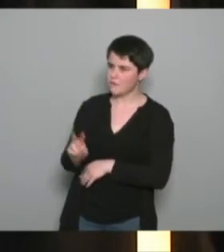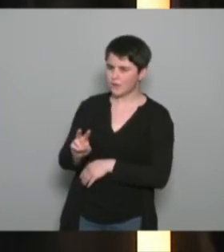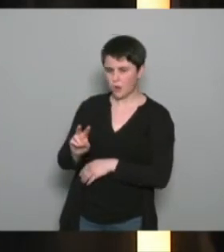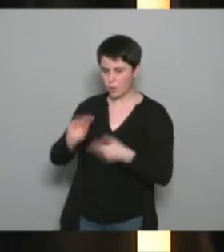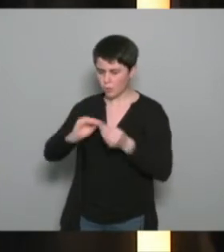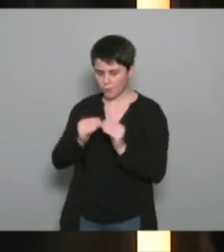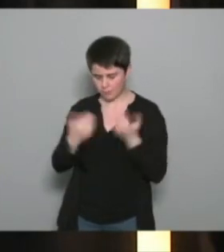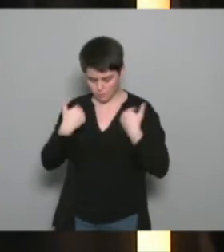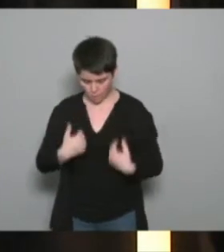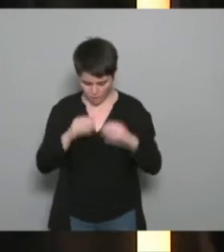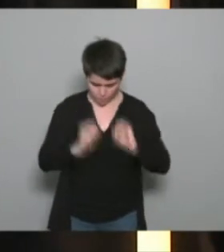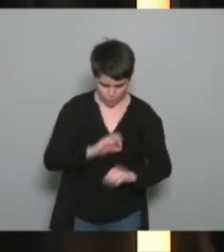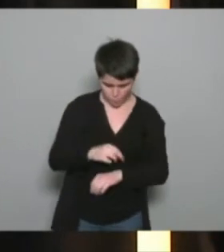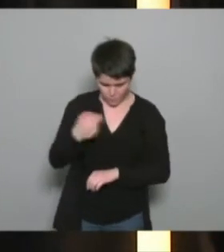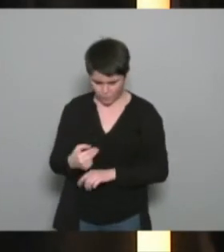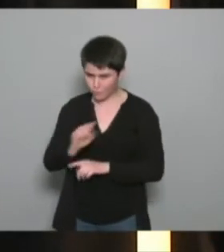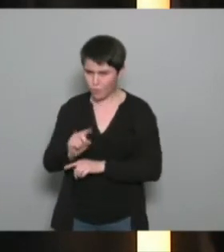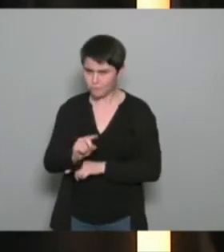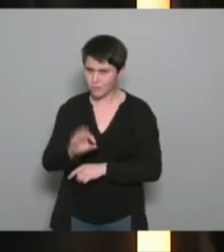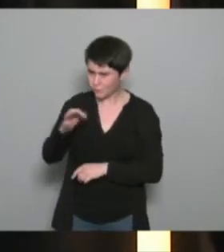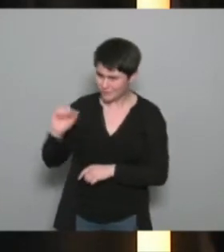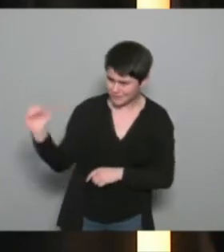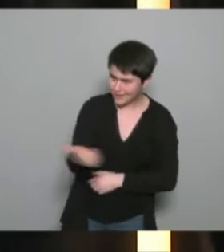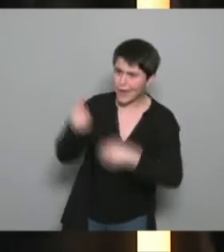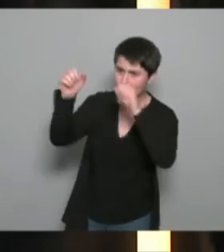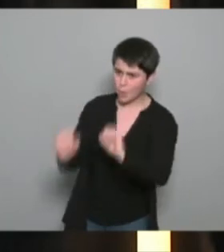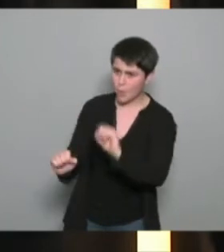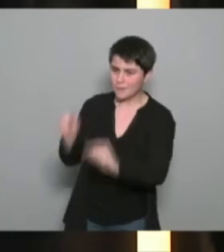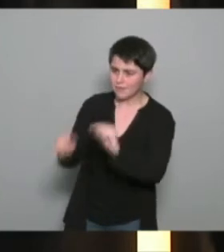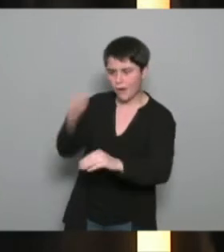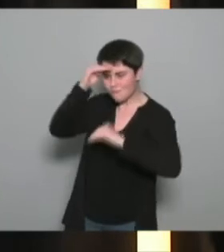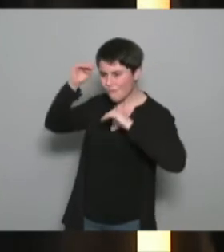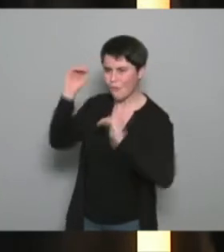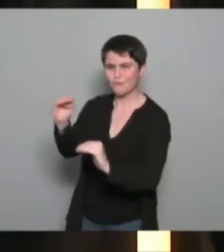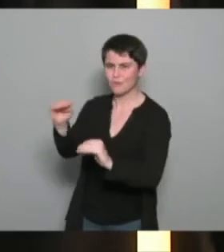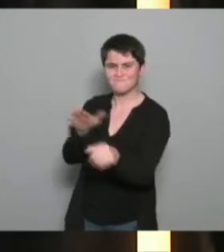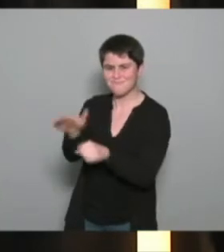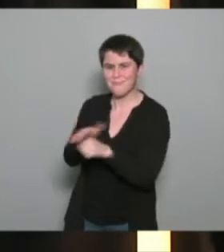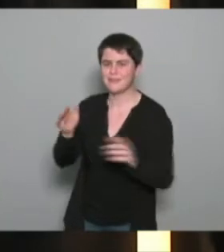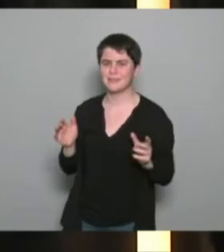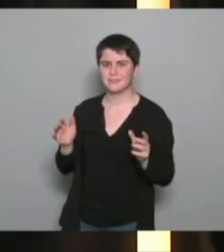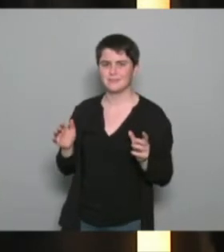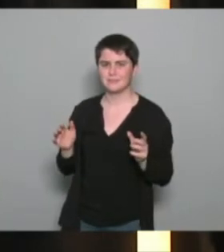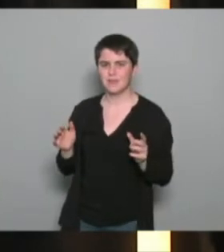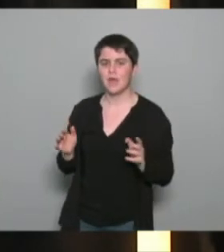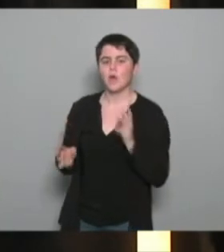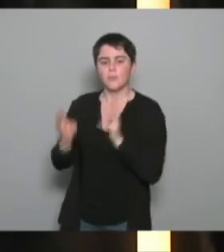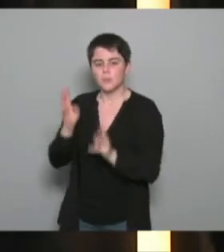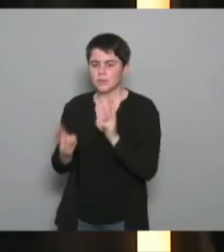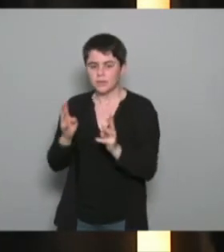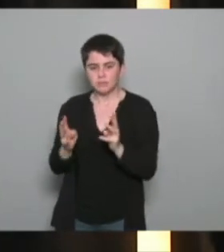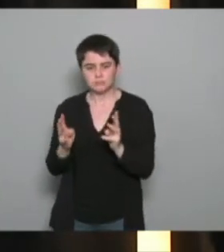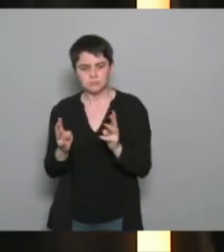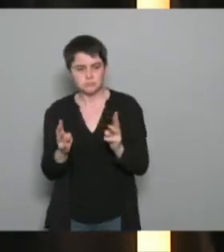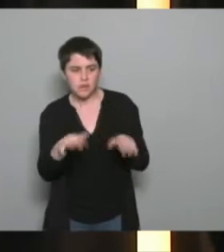est d'accord parce qu'ils sont tous légitimes pour agir mais ils sont pas forcément crédibles et donc ils sont pas forcément identifiés par l